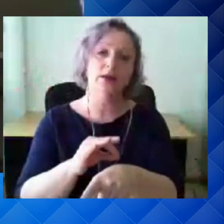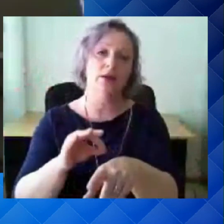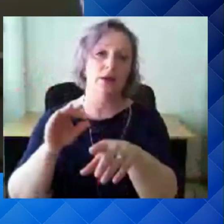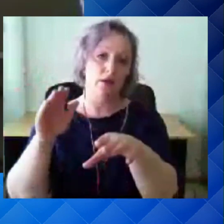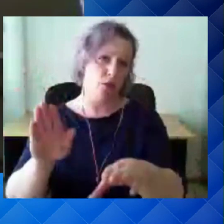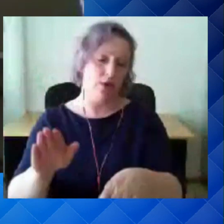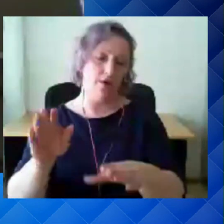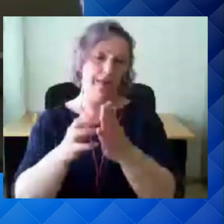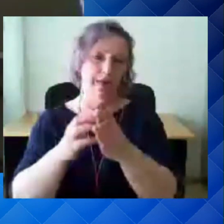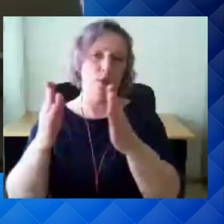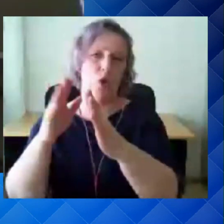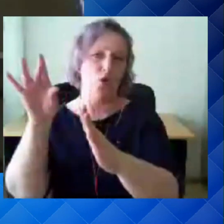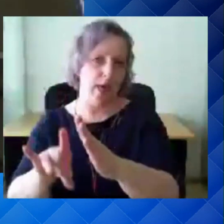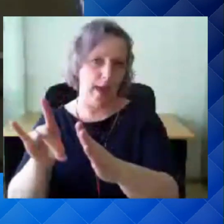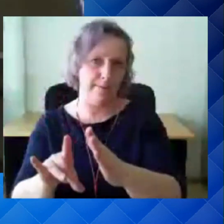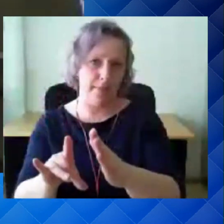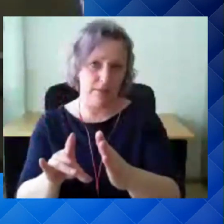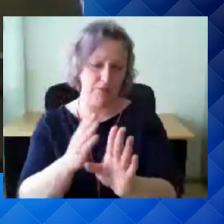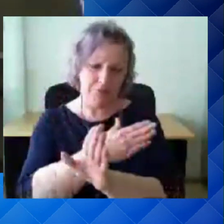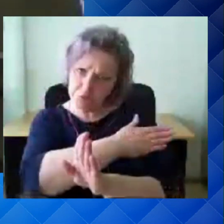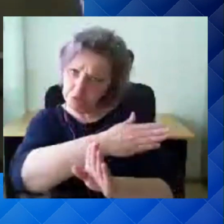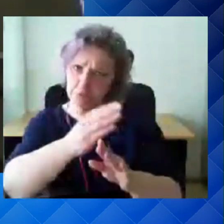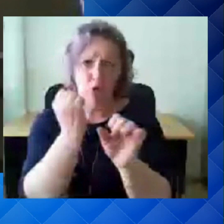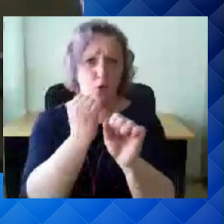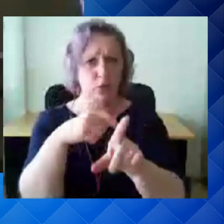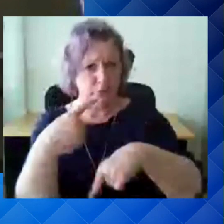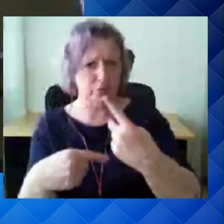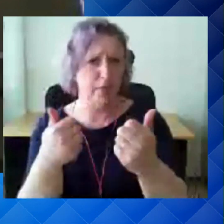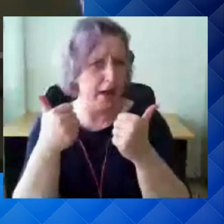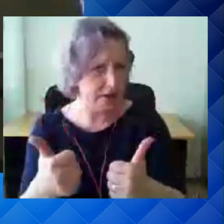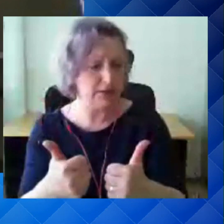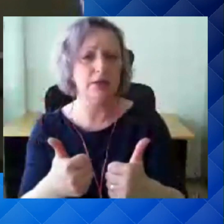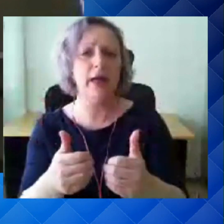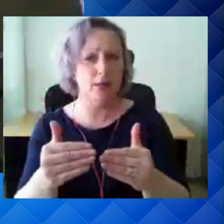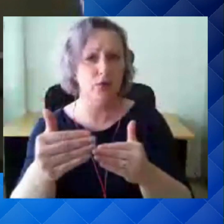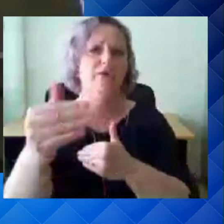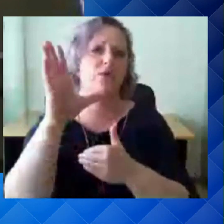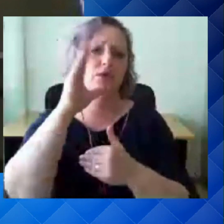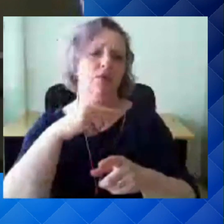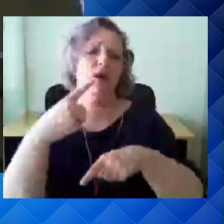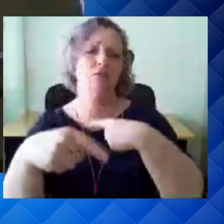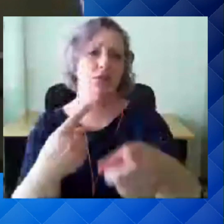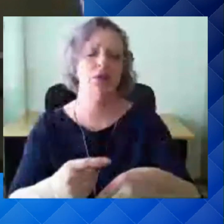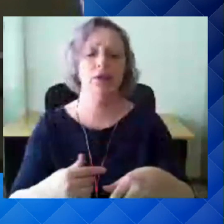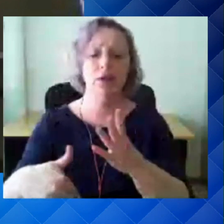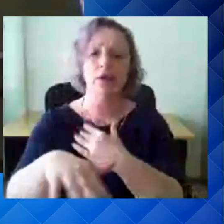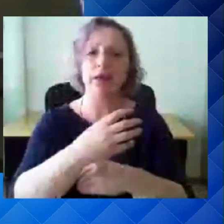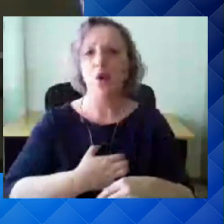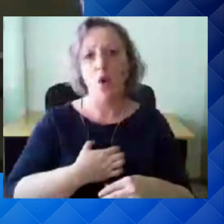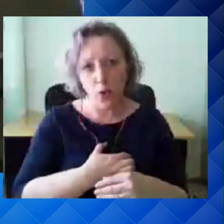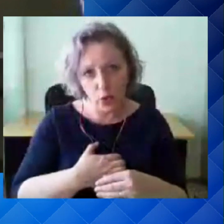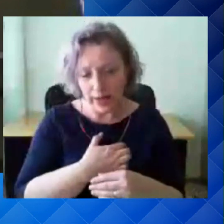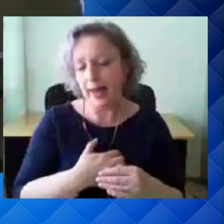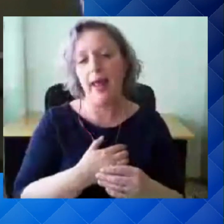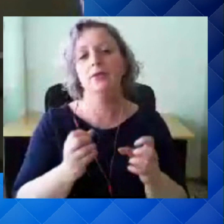edaspäki toimima. Lõpp kokkuvõttes me teame, et see kõik on vajalik, et tagada inimestele ohutu elukeskond. See ei meeldi